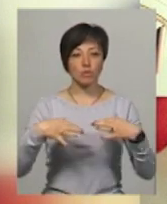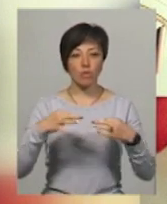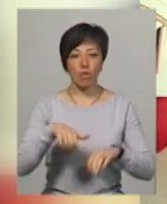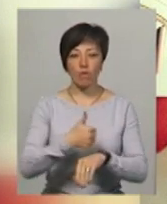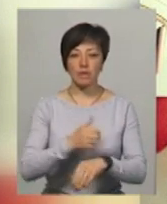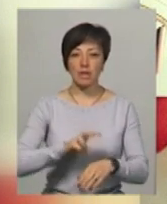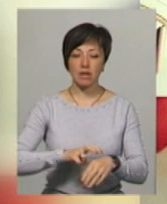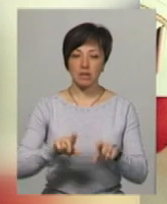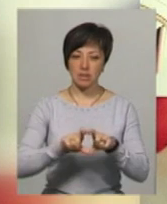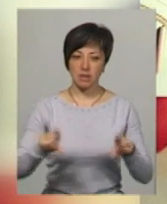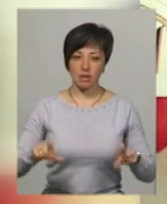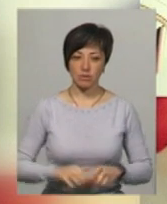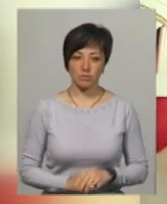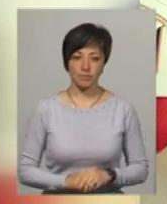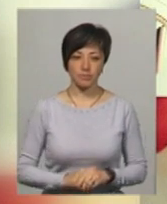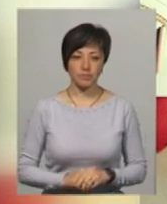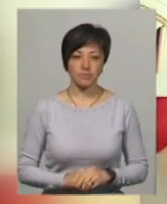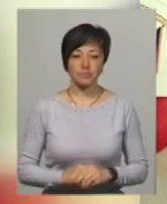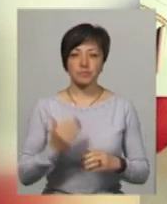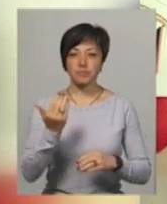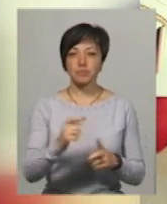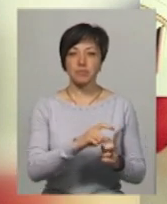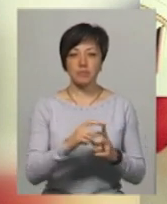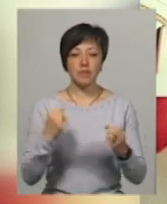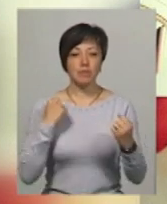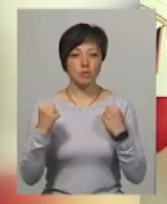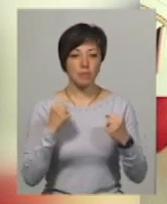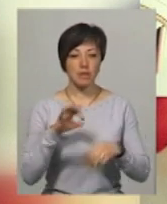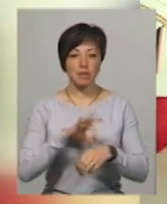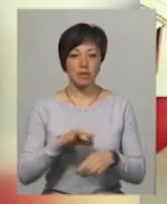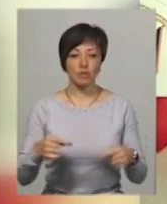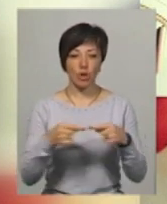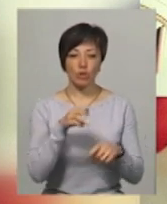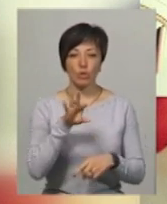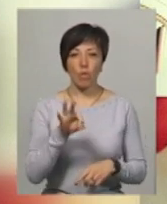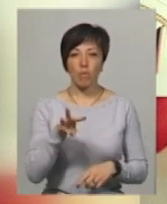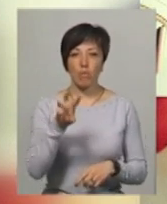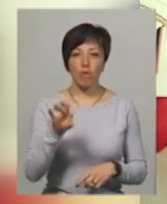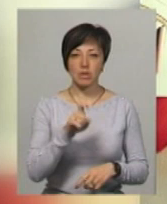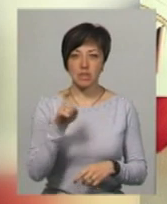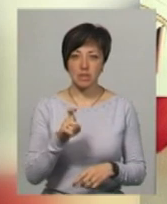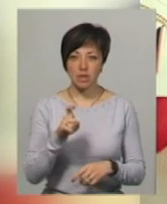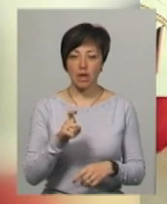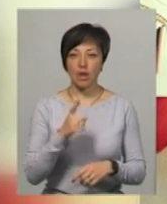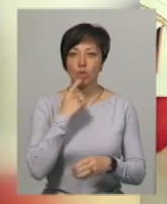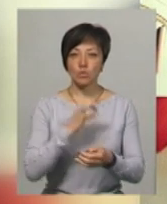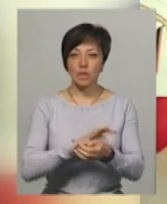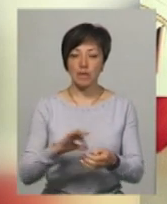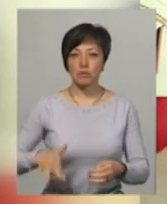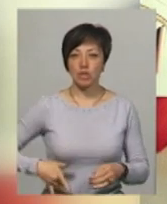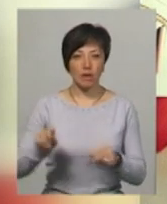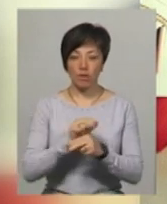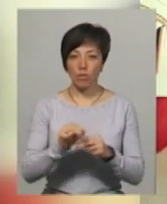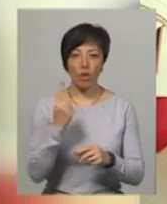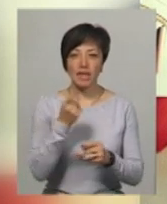головний лікар медзакладу Володимир Розгонюк. За його словами, спортсменки діагностували тромбоз судин печінки. Це захворювання не лікується,